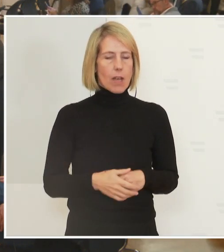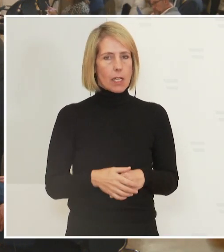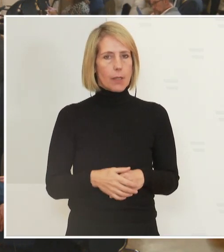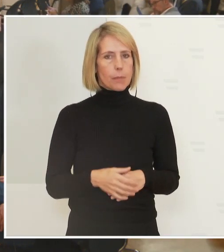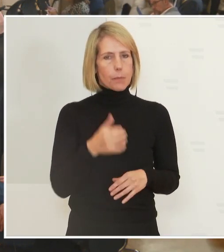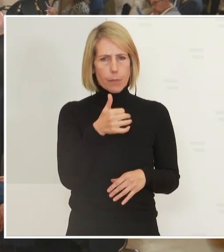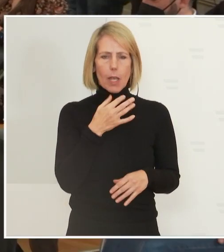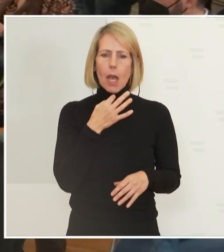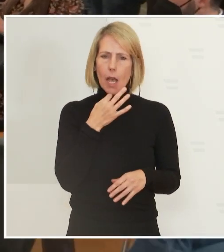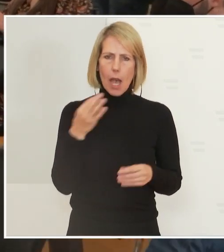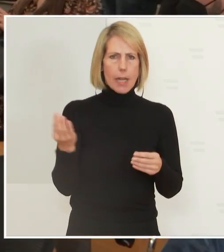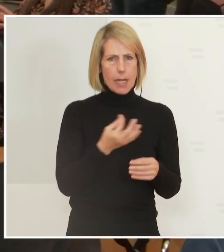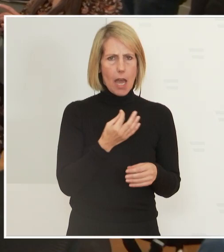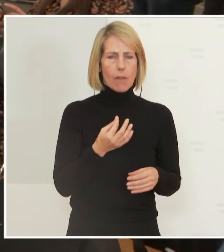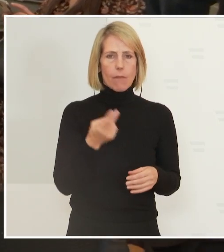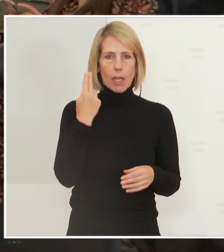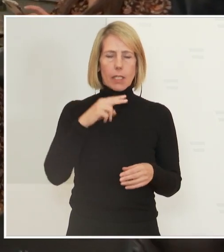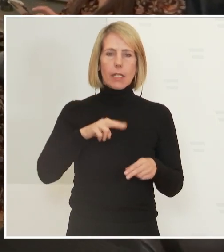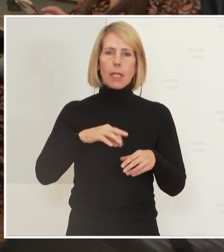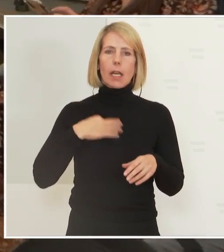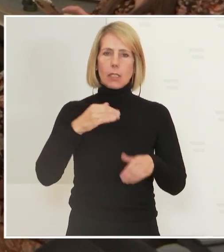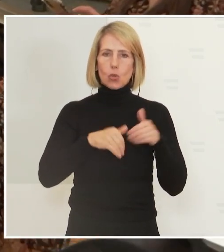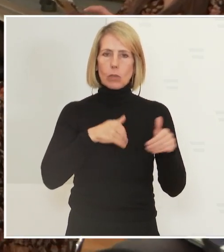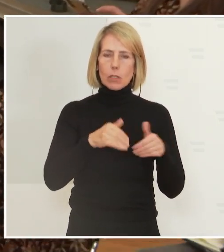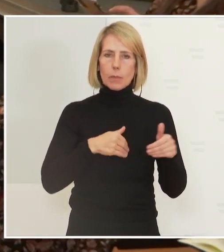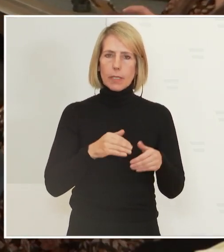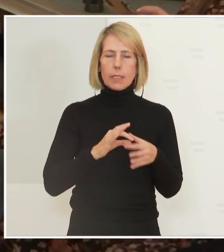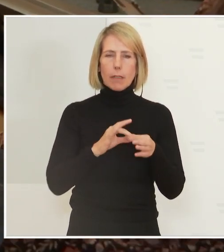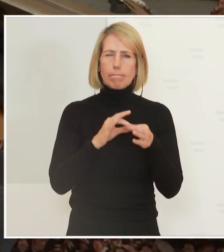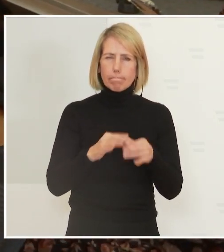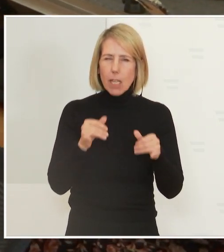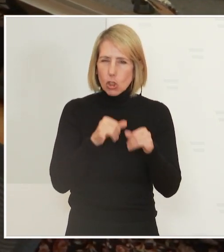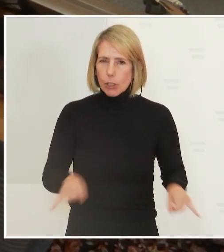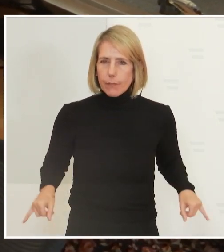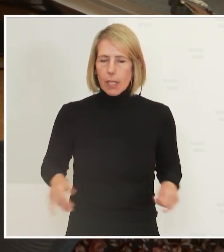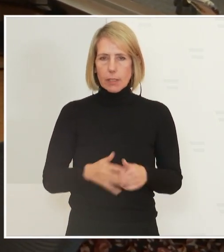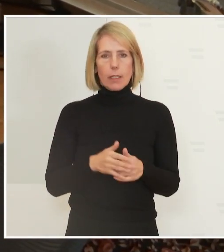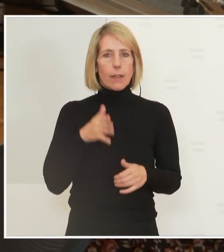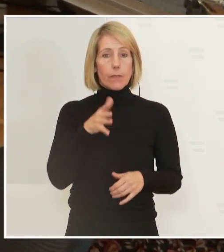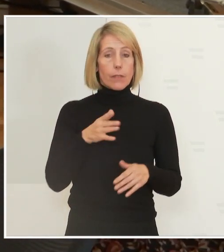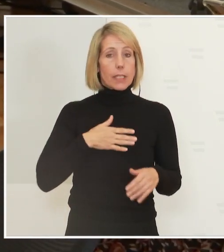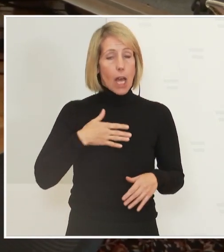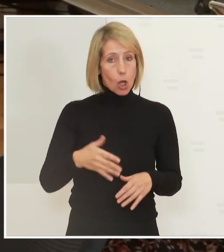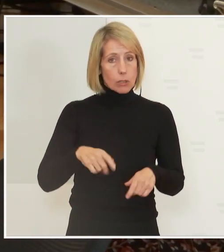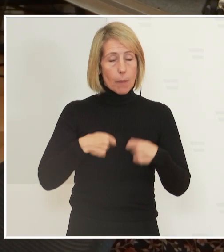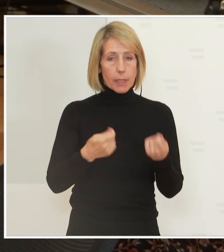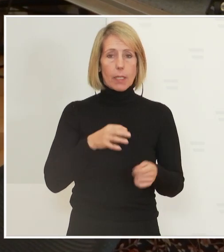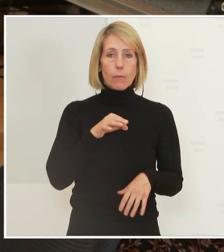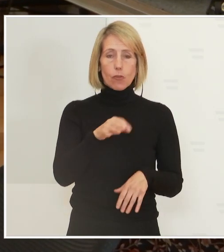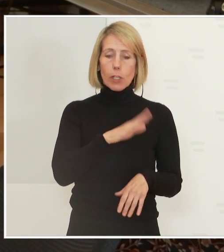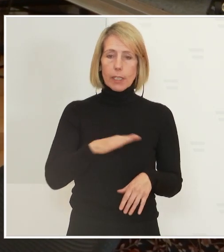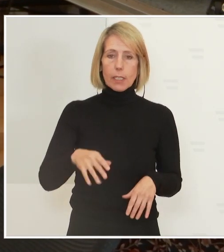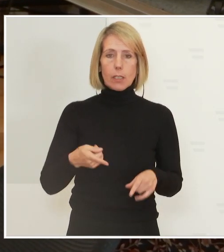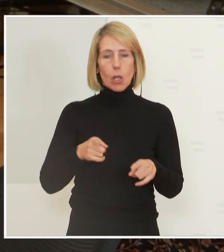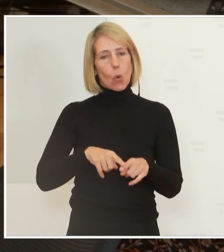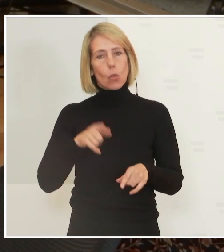Eine Nachfrage habe ich noch an den Herrn Gesundheitsminister. Was das Skifahren betrifft? Wird es Ausnahmen geben für Kinder und auch für Menschen, die sich aus